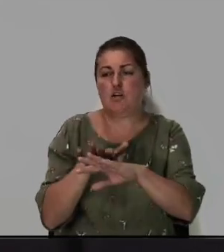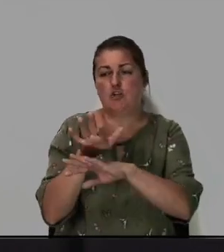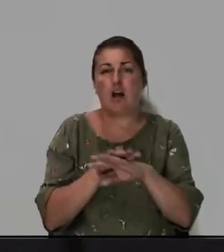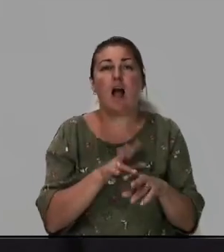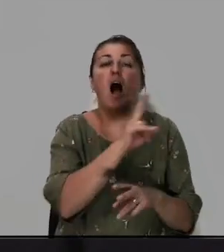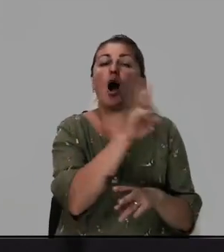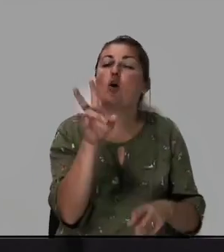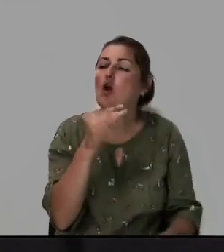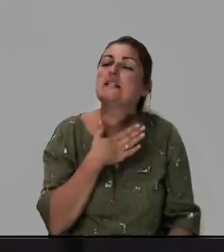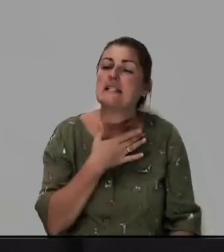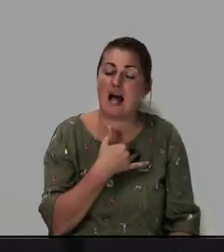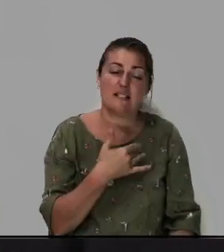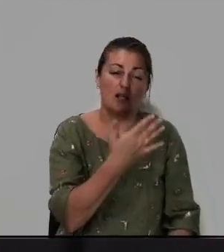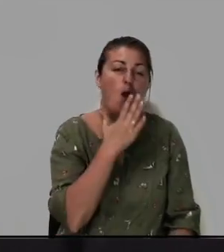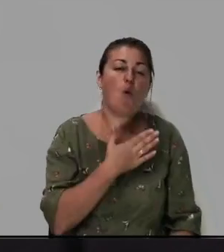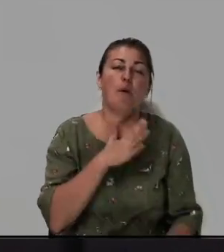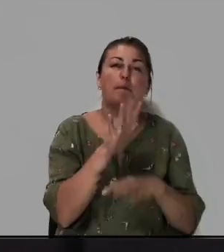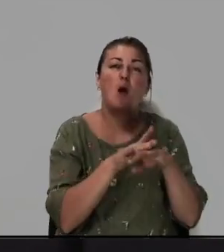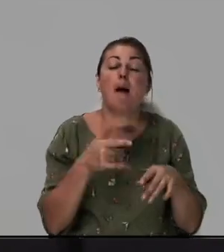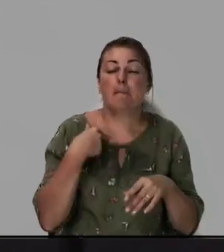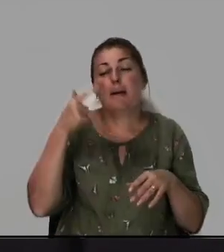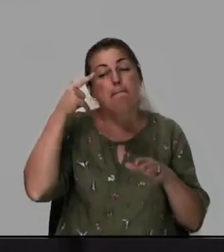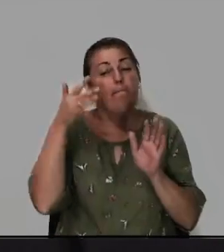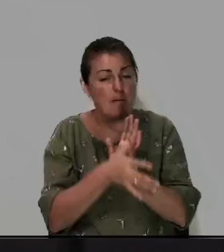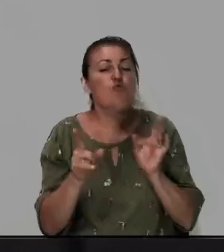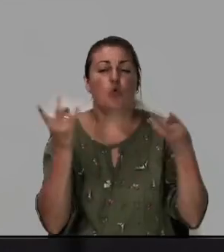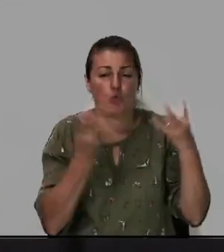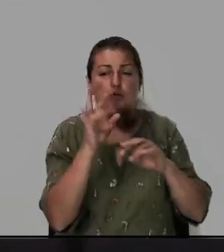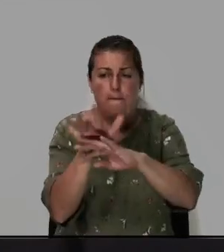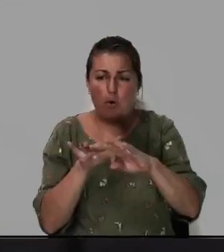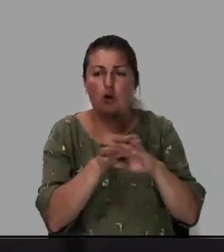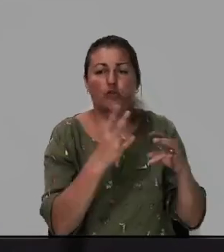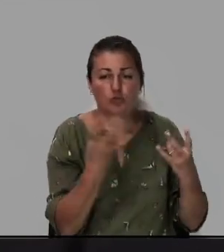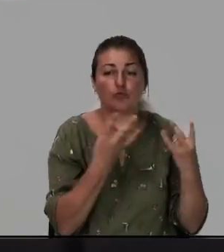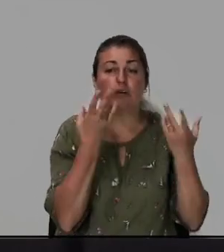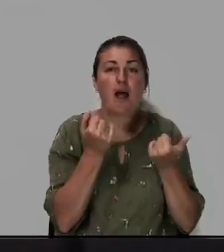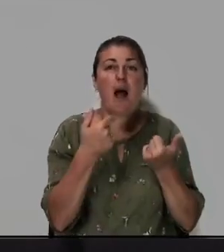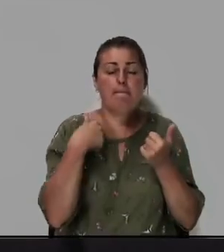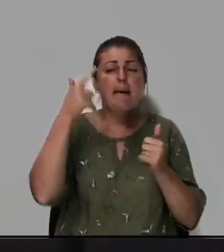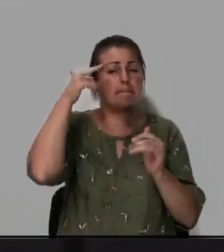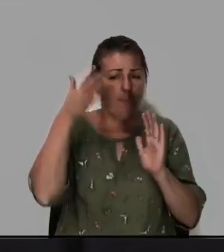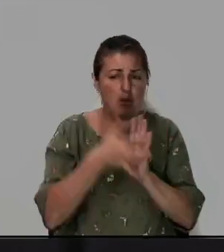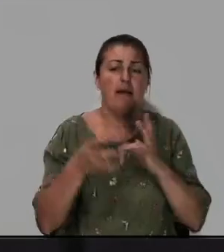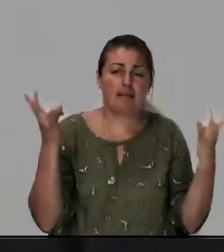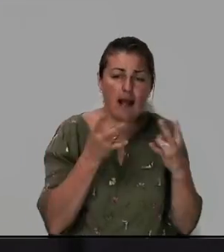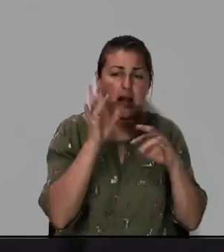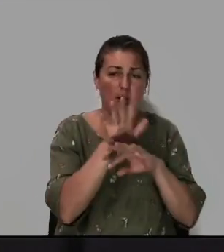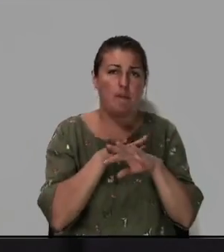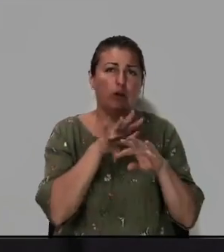из нас любит прощать? Мы понимаем, что надо прощать. мы понимаем, что надо прощать.